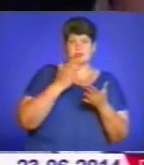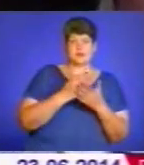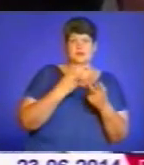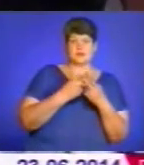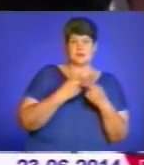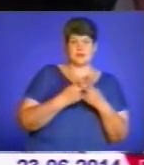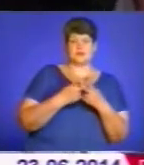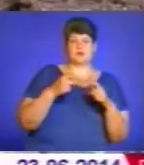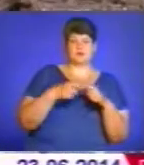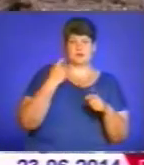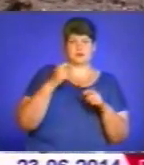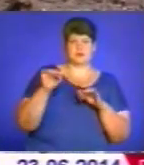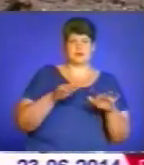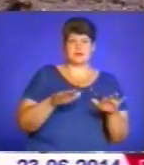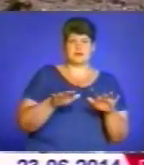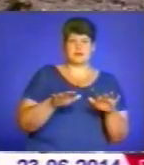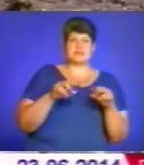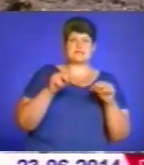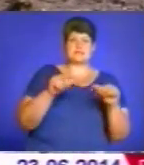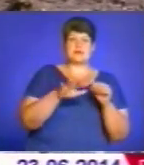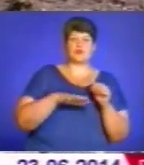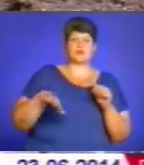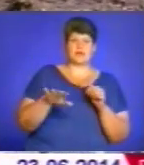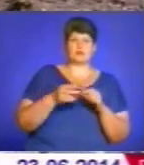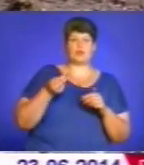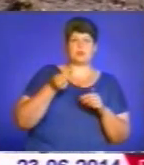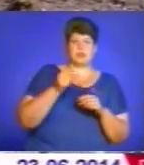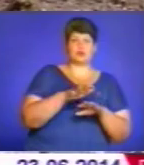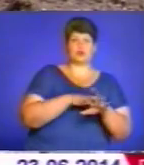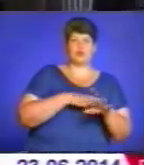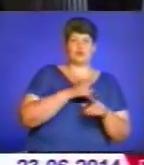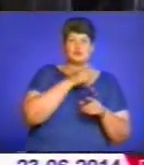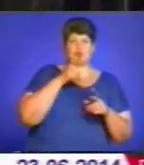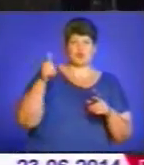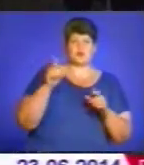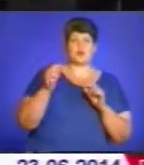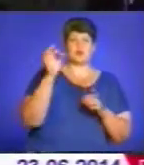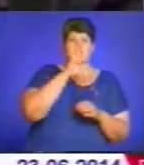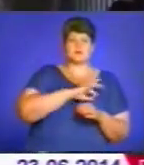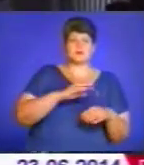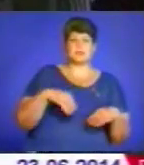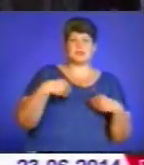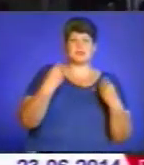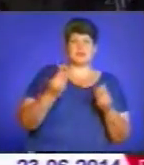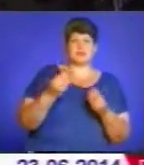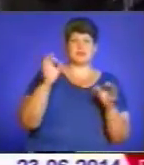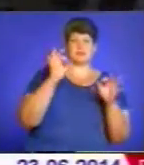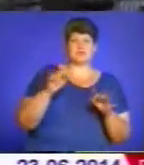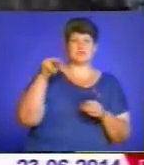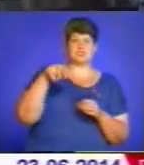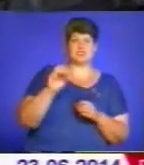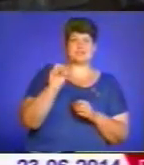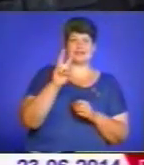-карних діянь. Земельну ділянку уплатне довгострокове користування місцевому будівельнику передали восени 2013